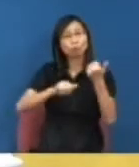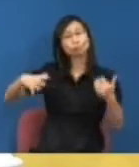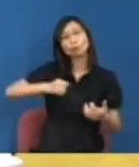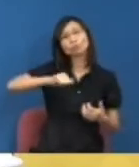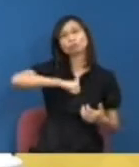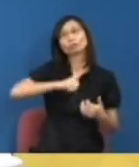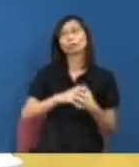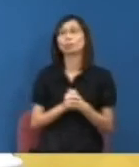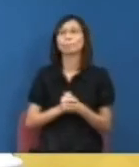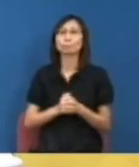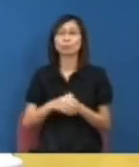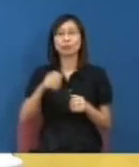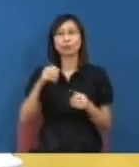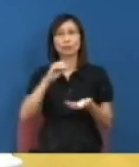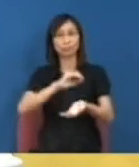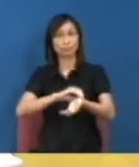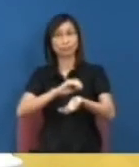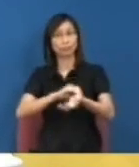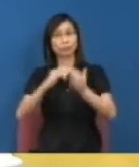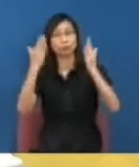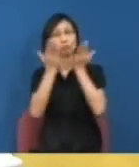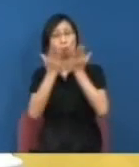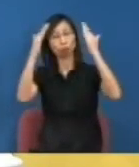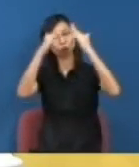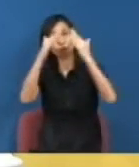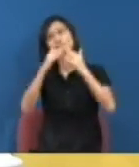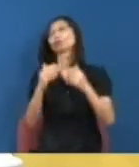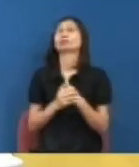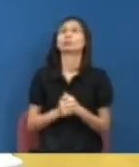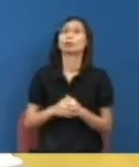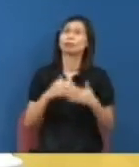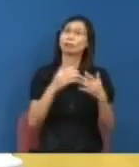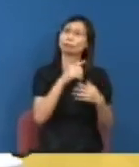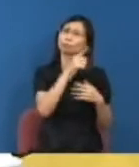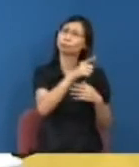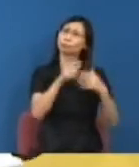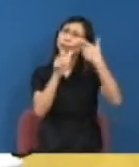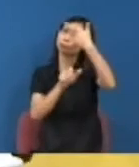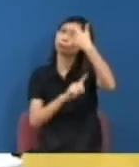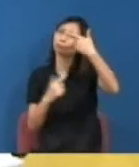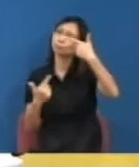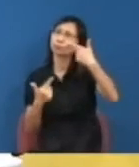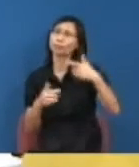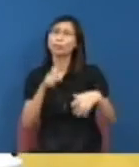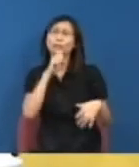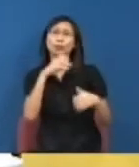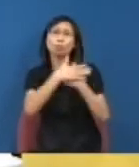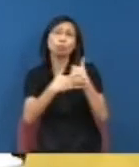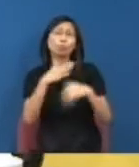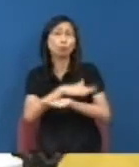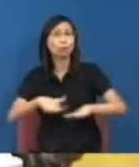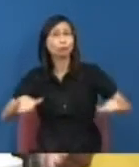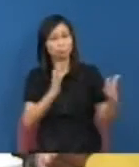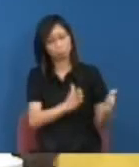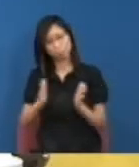即是背後的邏輯我想知道即是我們想知道第二個就是當日保安安排現在有不斷出聲明港大校